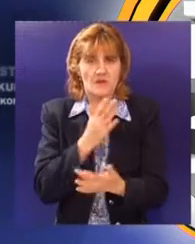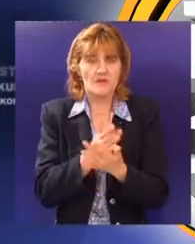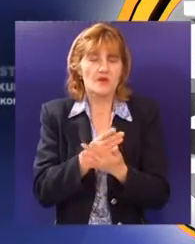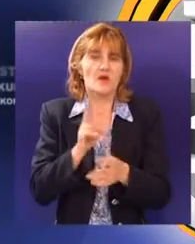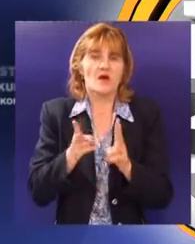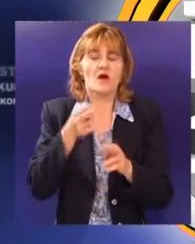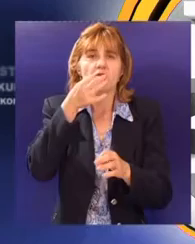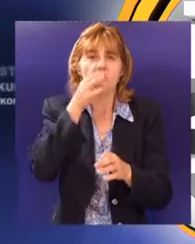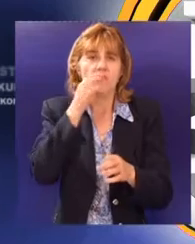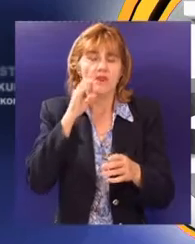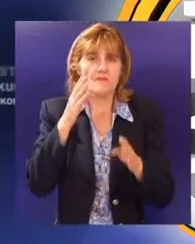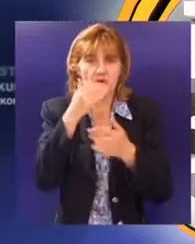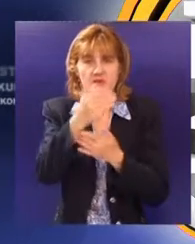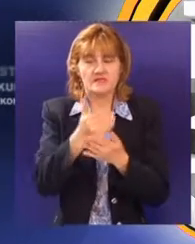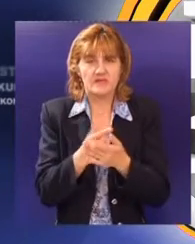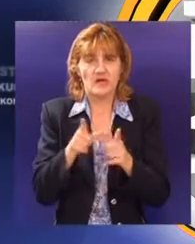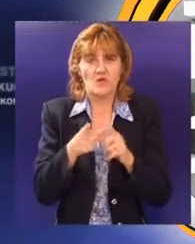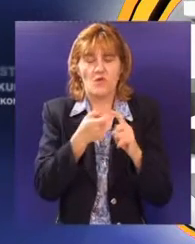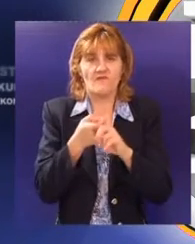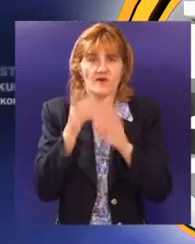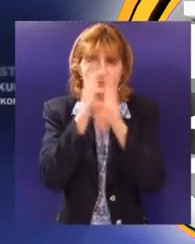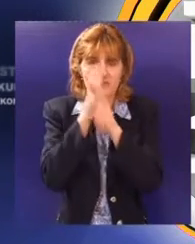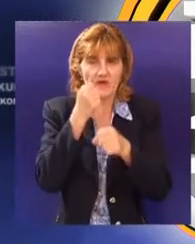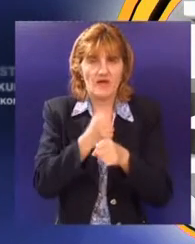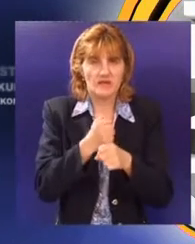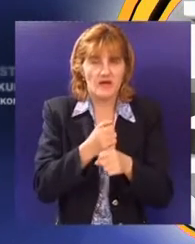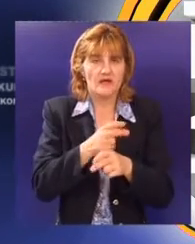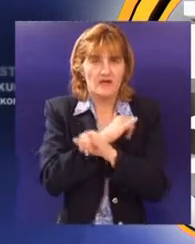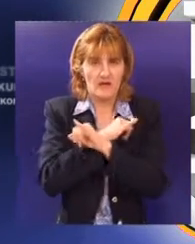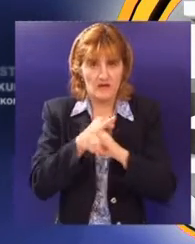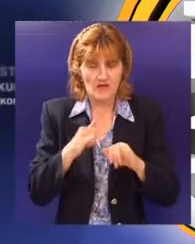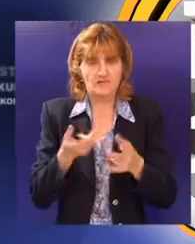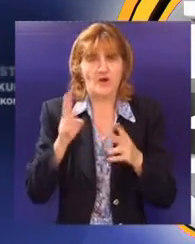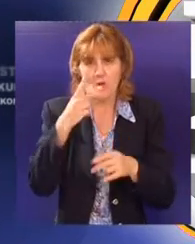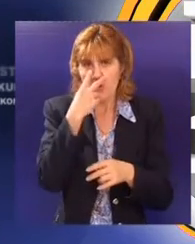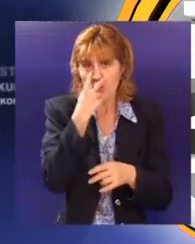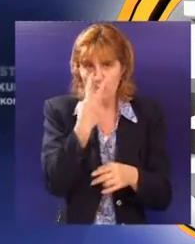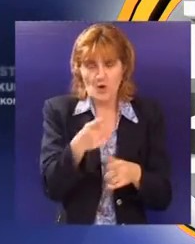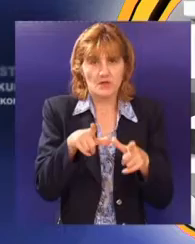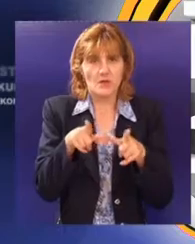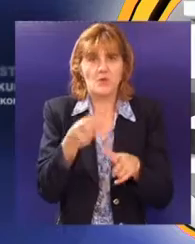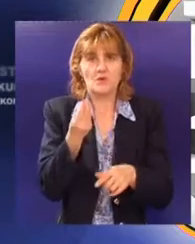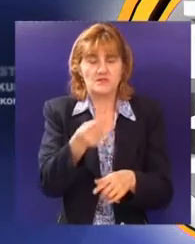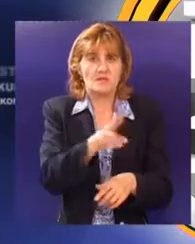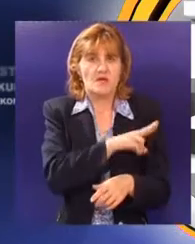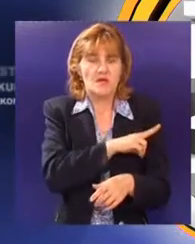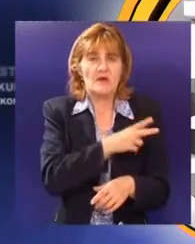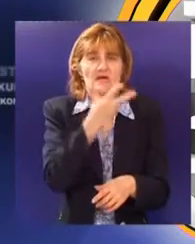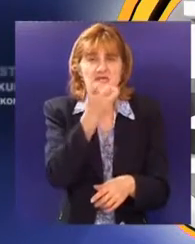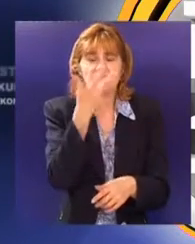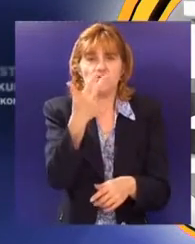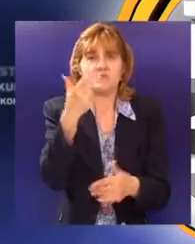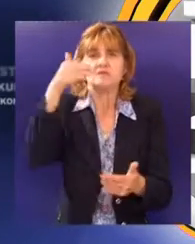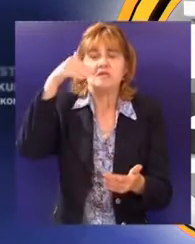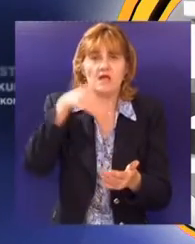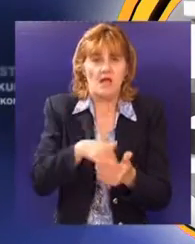unapređenje zakonskog okvira inspekcije rada i njene efikasnosti, posebno ako se pogleda da trenutno u Srbiji postoje 330.000